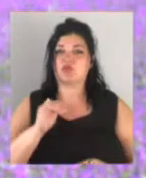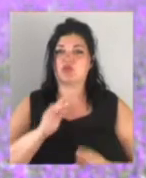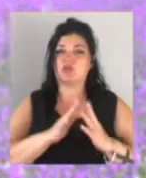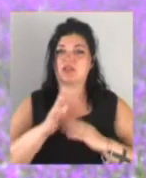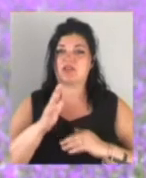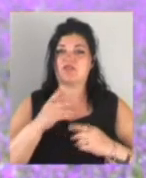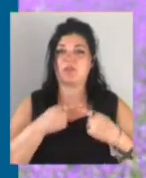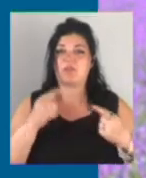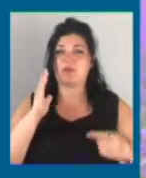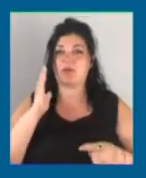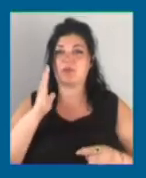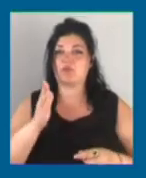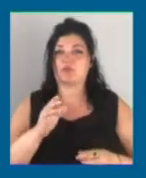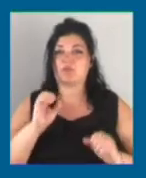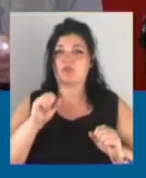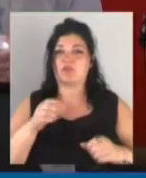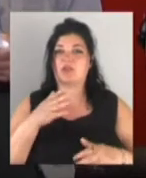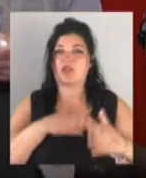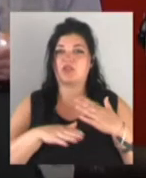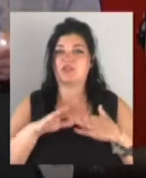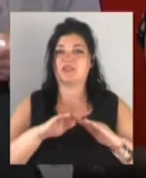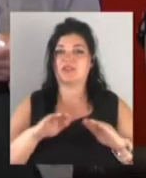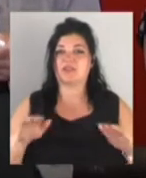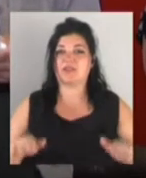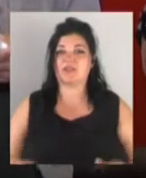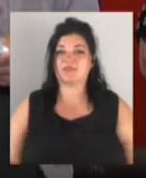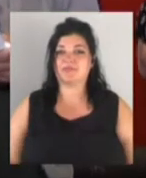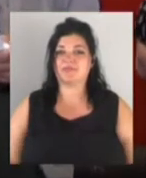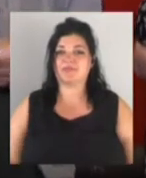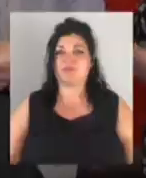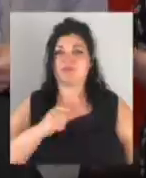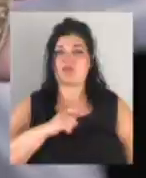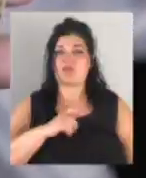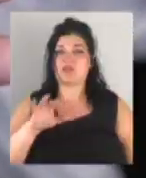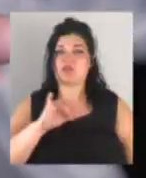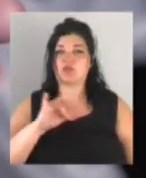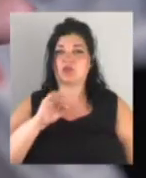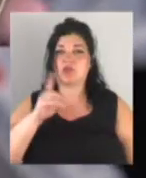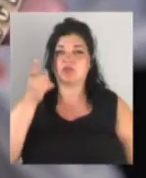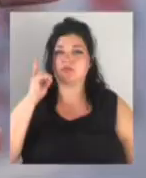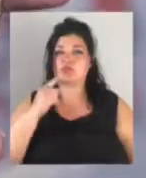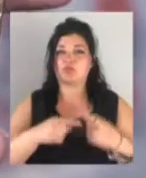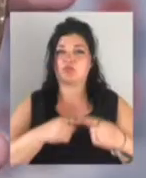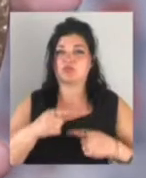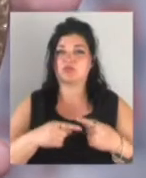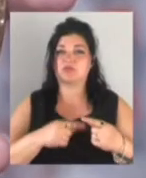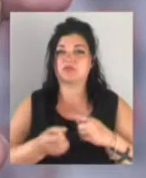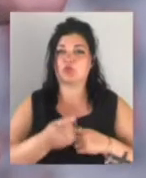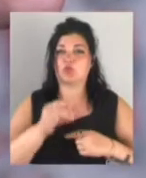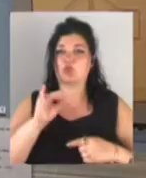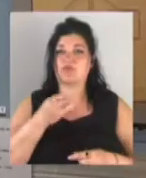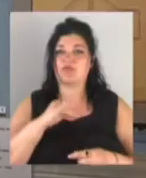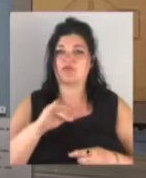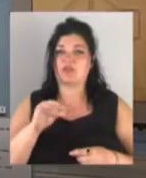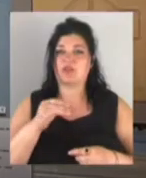при світінні могли радувати людей. В Одеському історико-крайзавчому музеї з'явилась ювілейна настільна